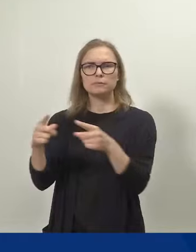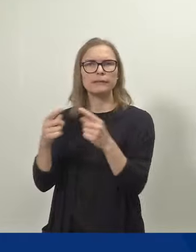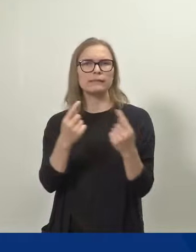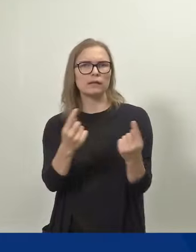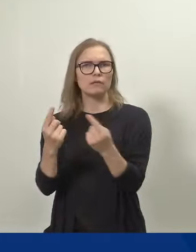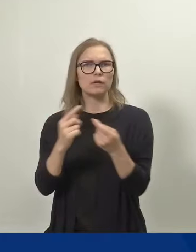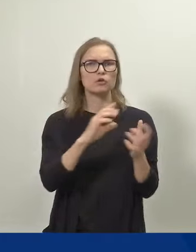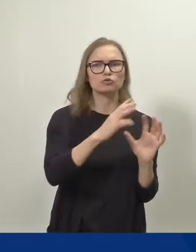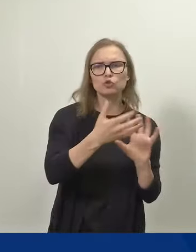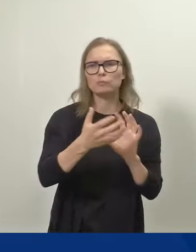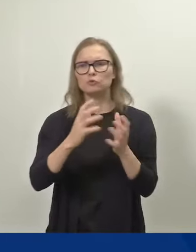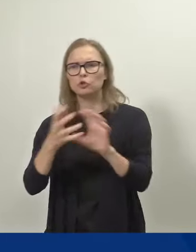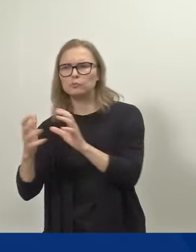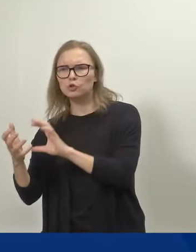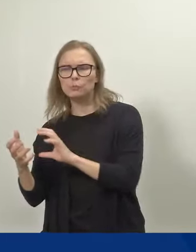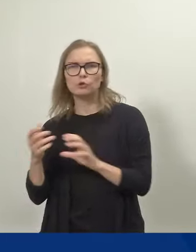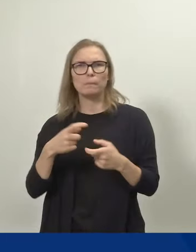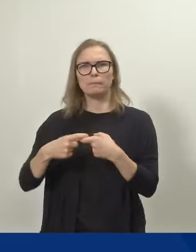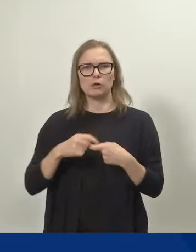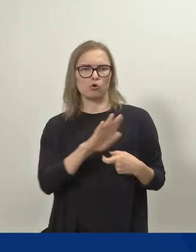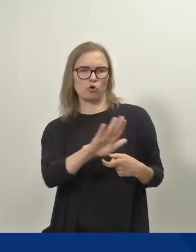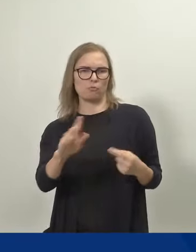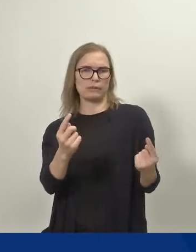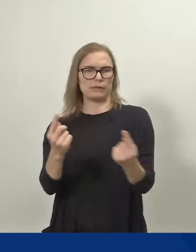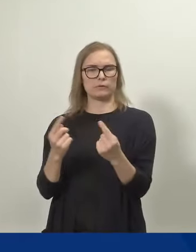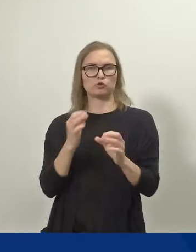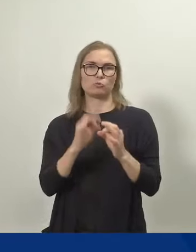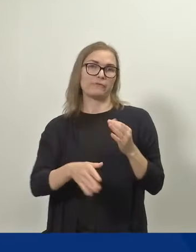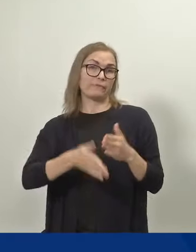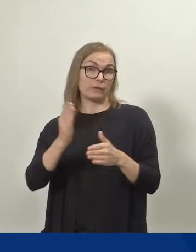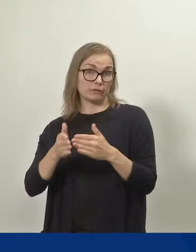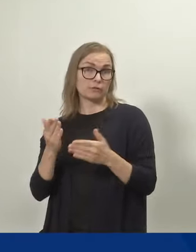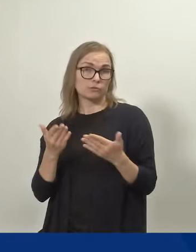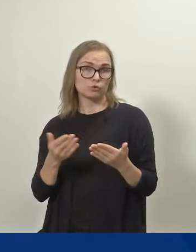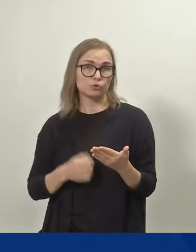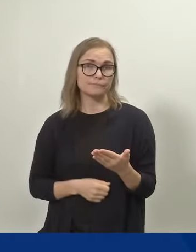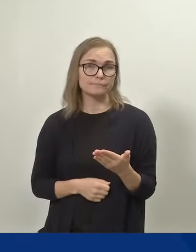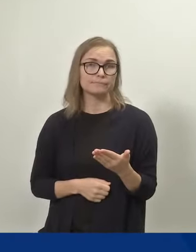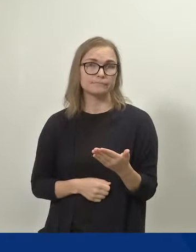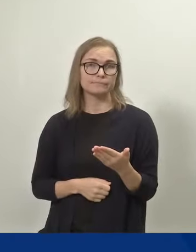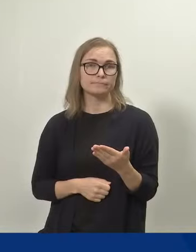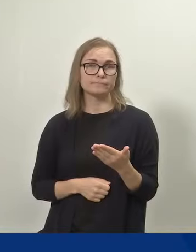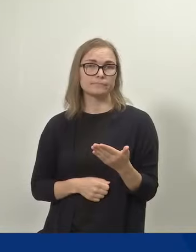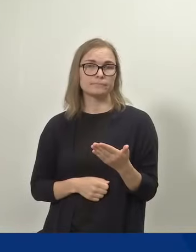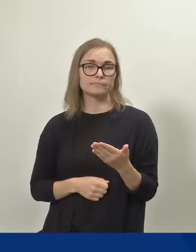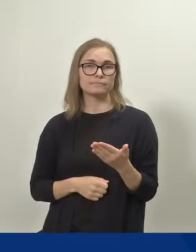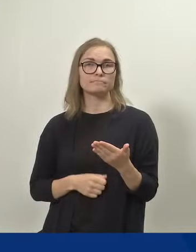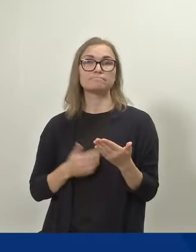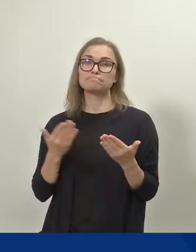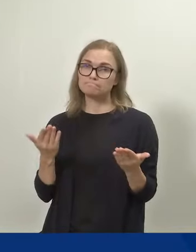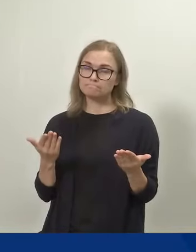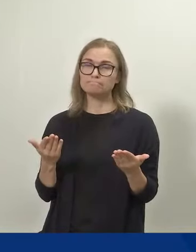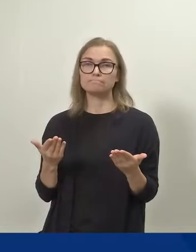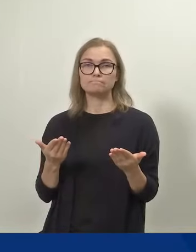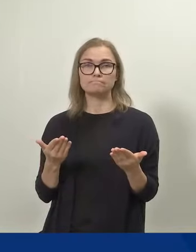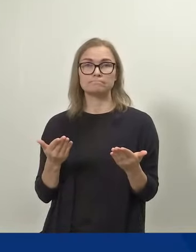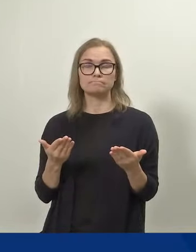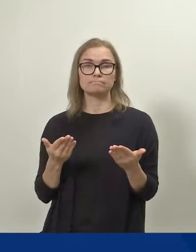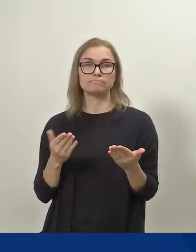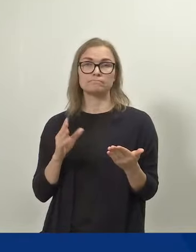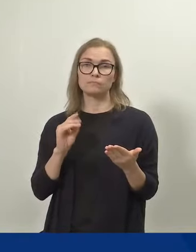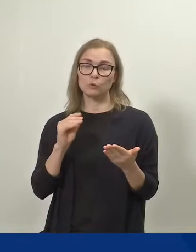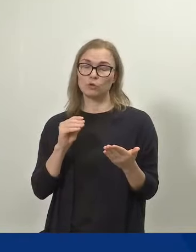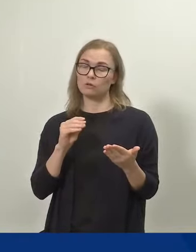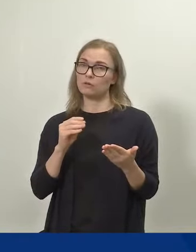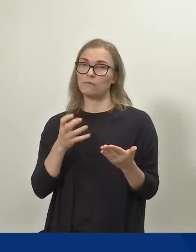erilaisiin tilanteisiin sopivia ratkaisuja. Ja tämä on tietenkin hyvin